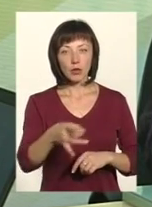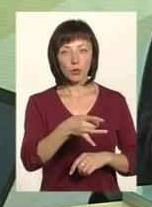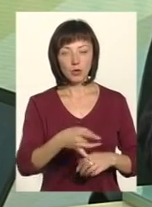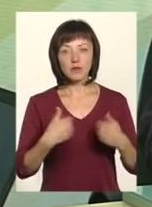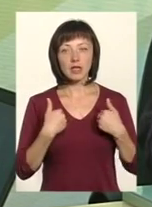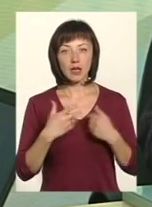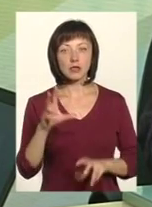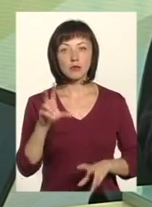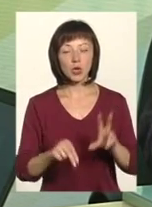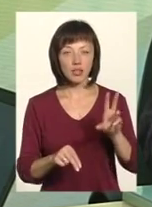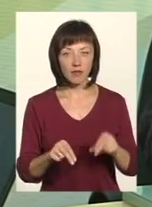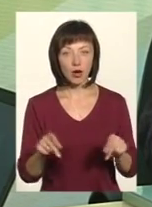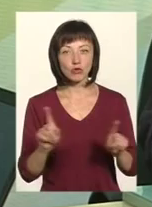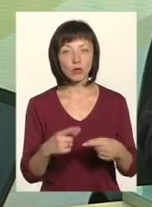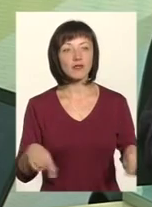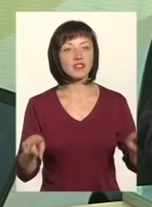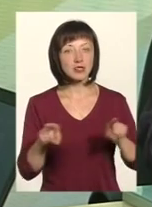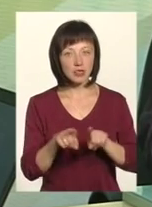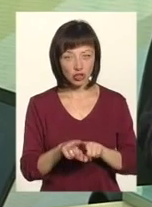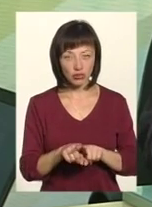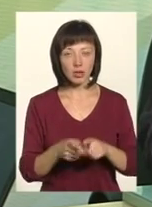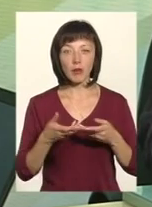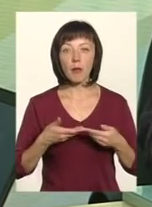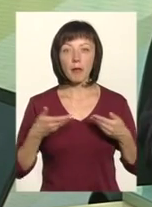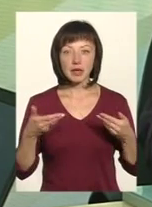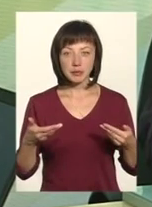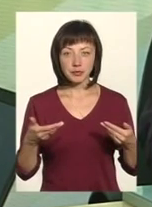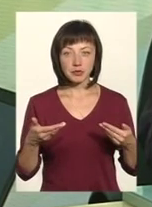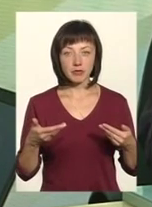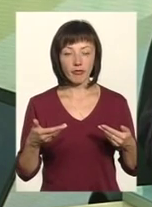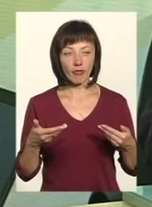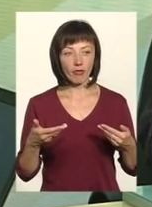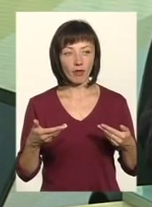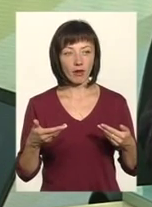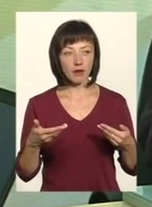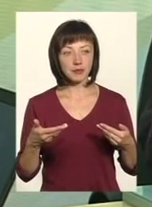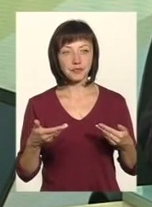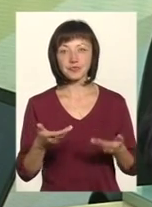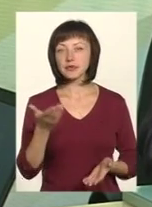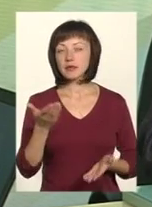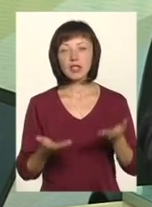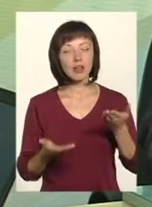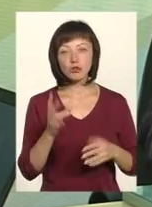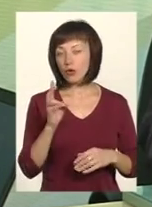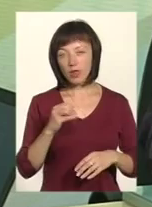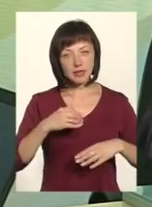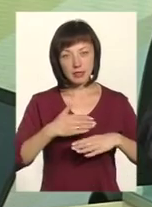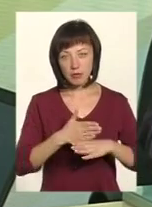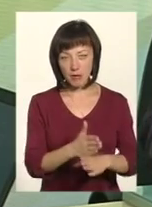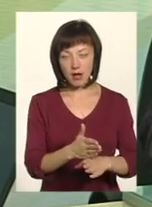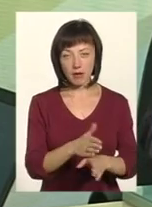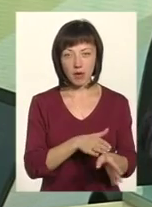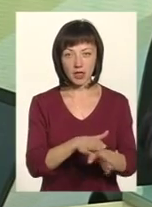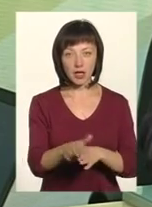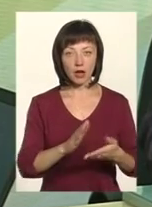сподіваюся, все ж таки ми, ну, принаймні, якщо не зламаємо кардинально